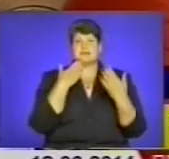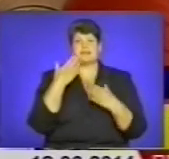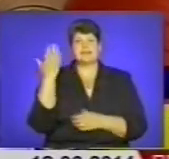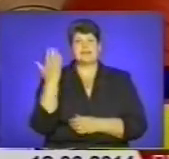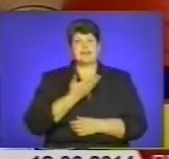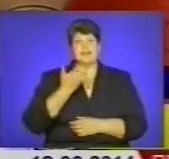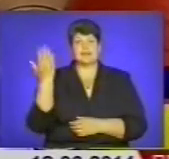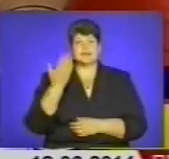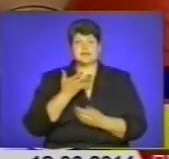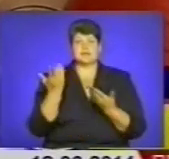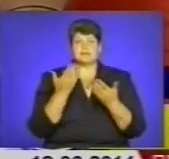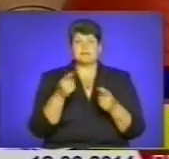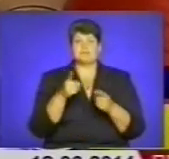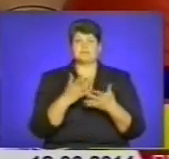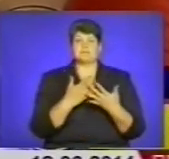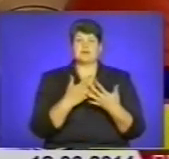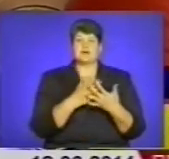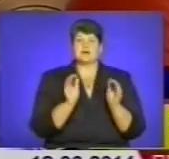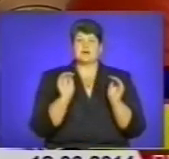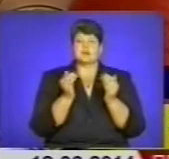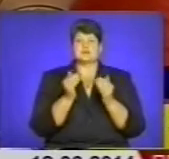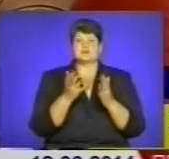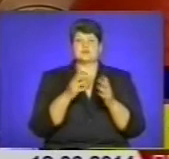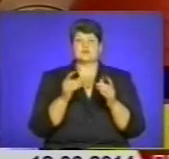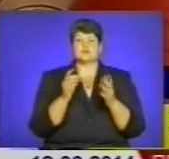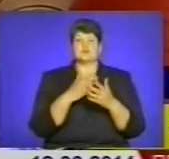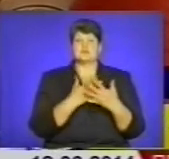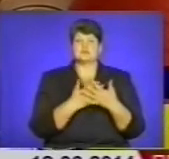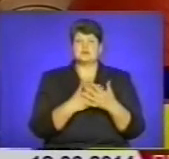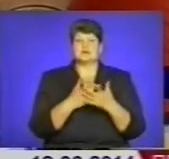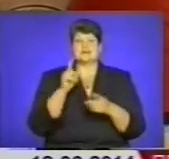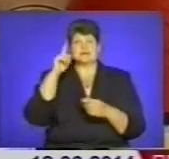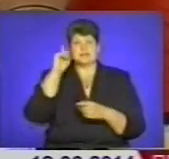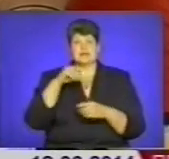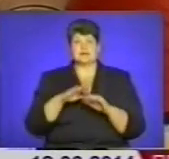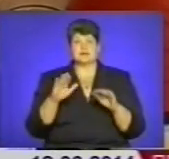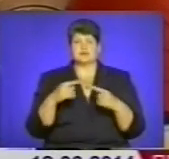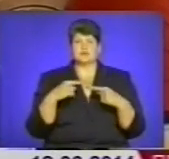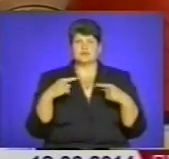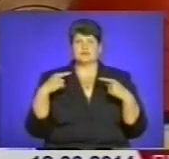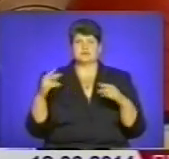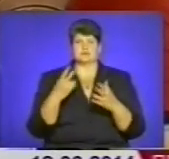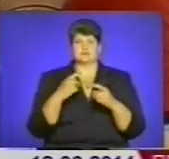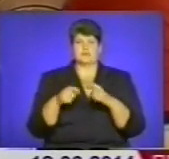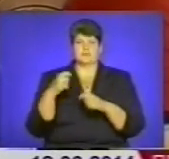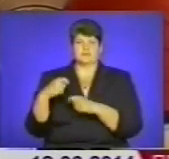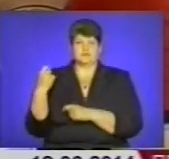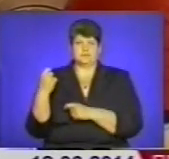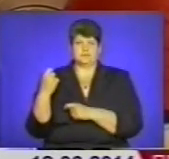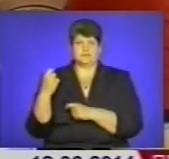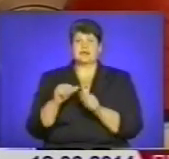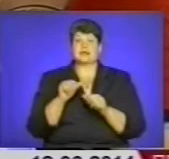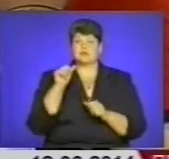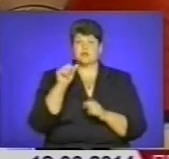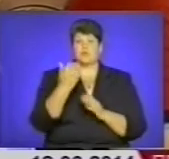якими ми актуалізуємо знання дітей щодо попередження різного роду негативних проявів та правопорушень. Окрім